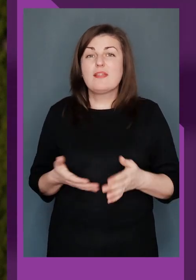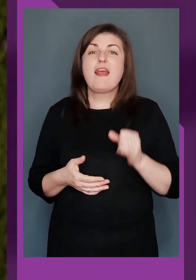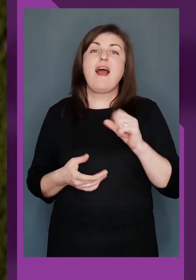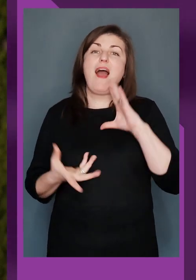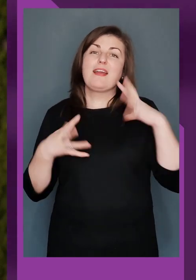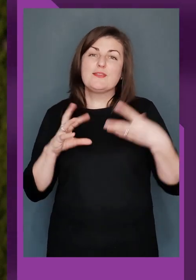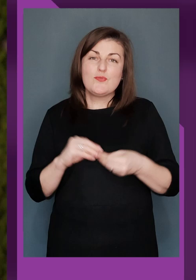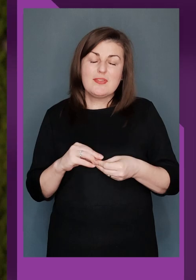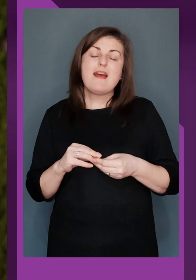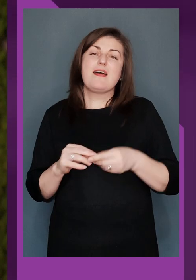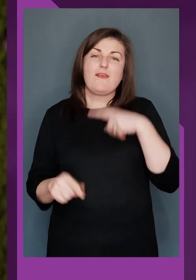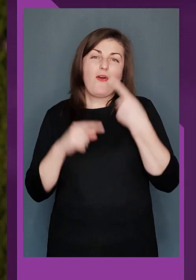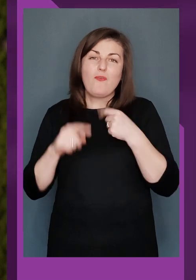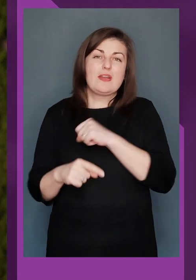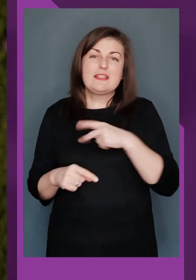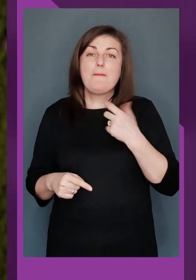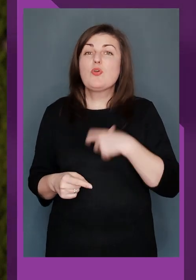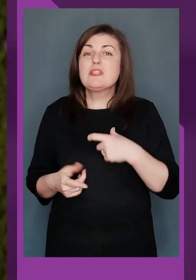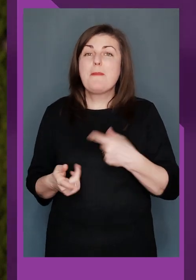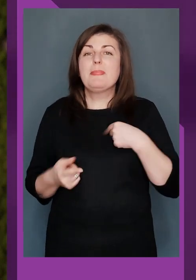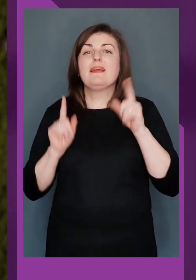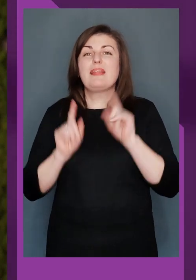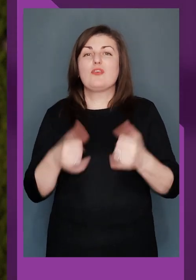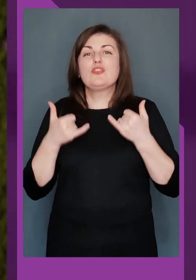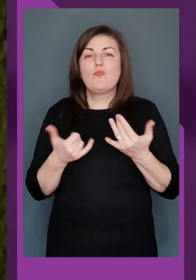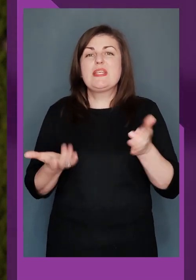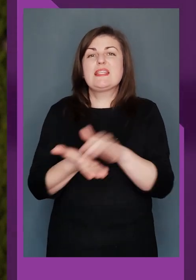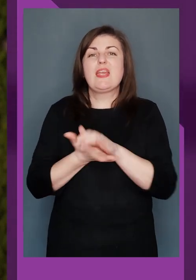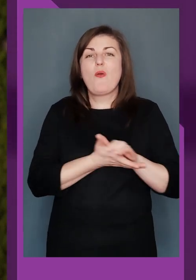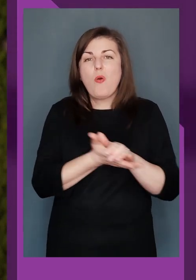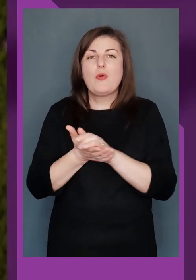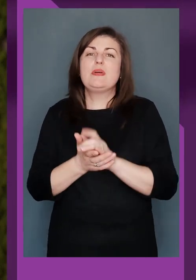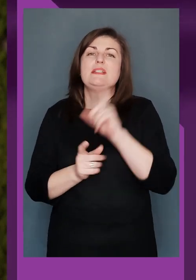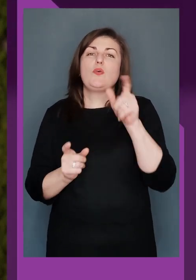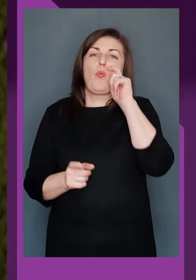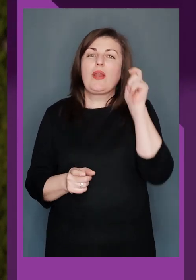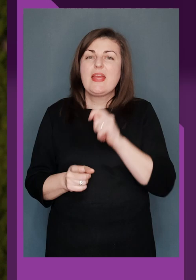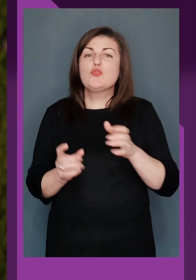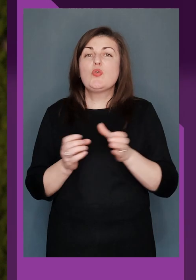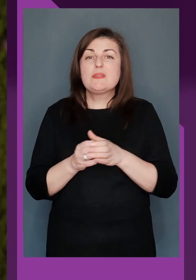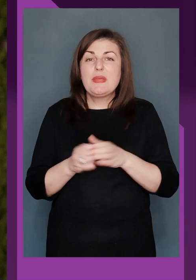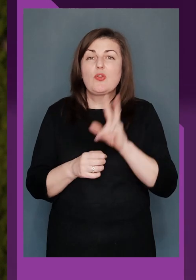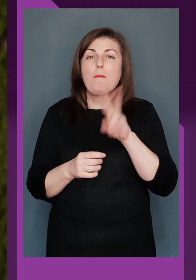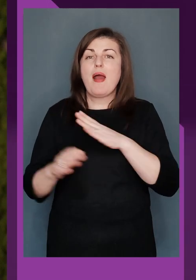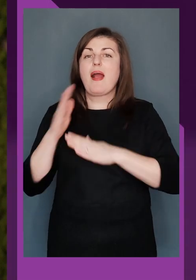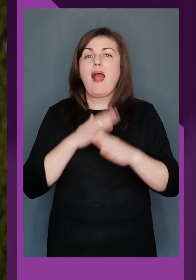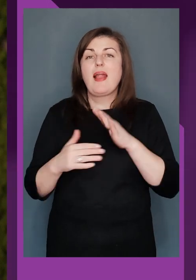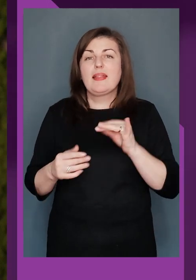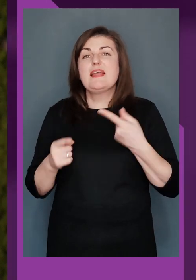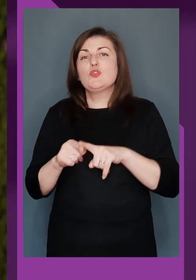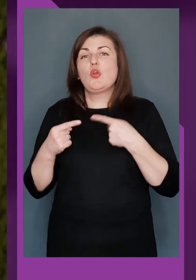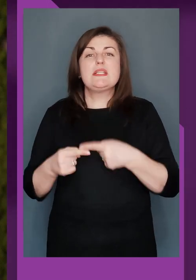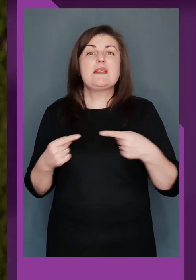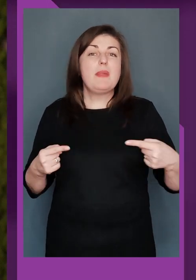задоволення. Ну, і результати говорять самі про себе. Ми також сьогодні знайомимось із українською збірною,